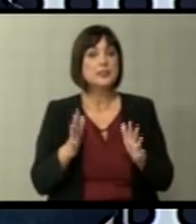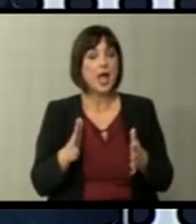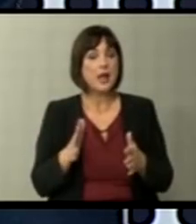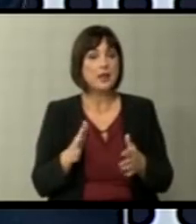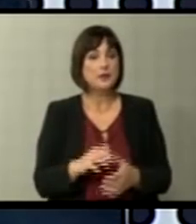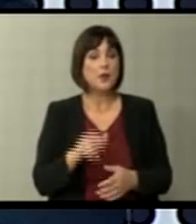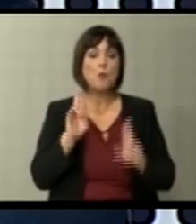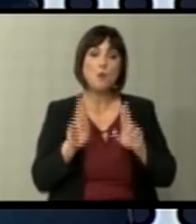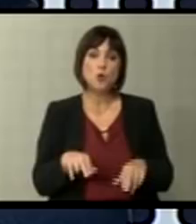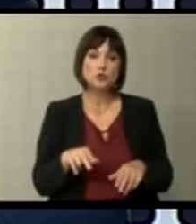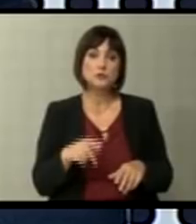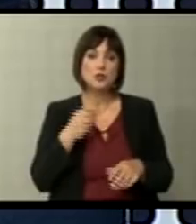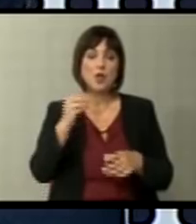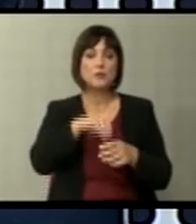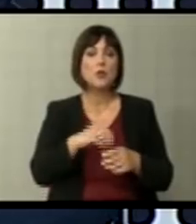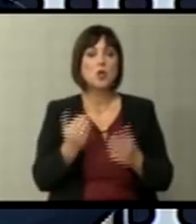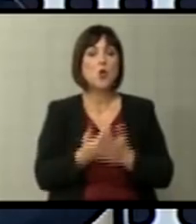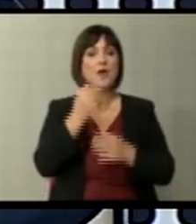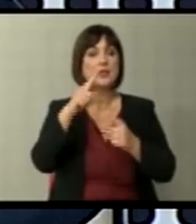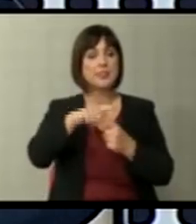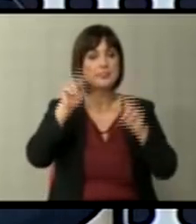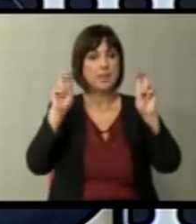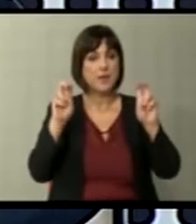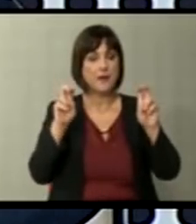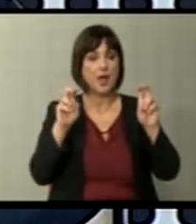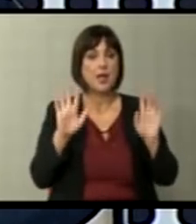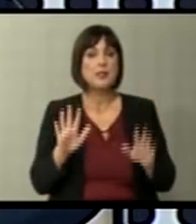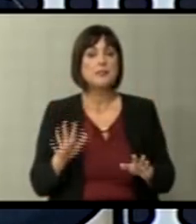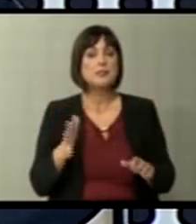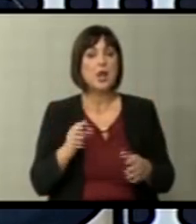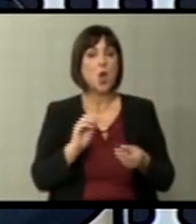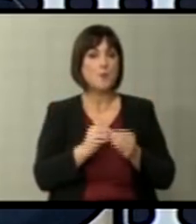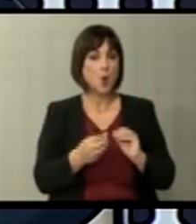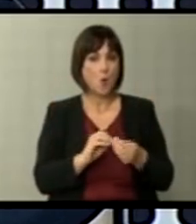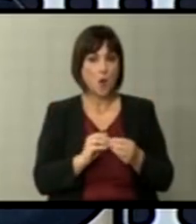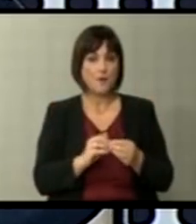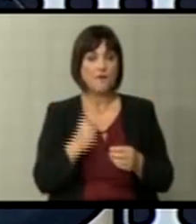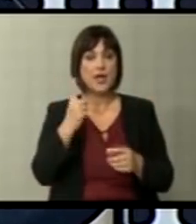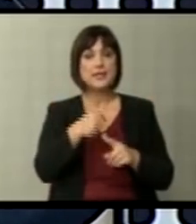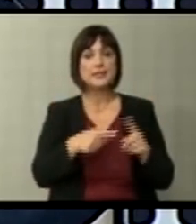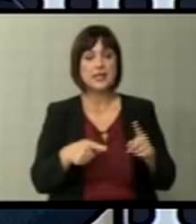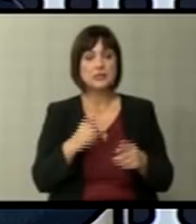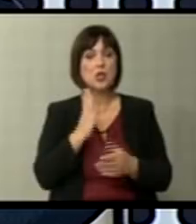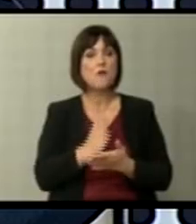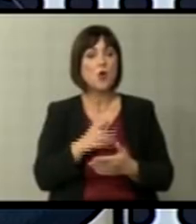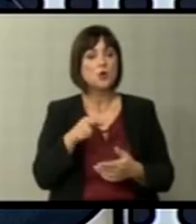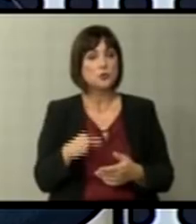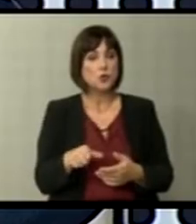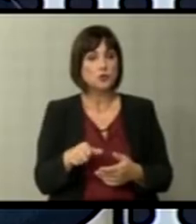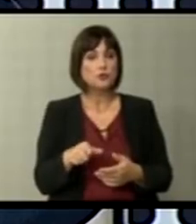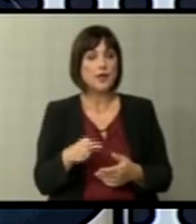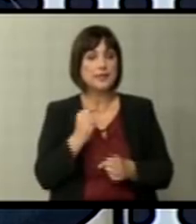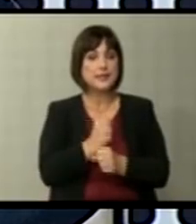можем да ја вметнеме и новата тема, дали проблемот во еден дел се состои во тоа што